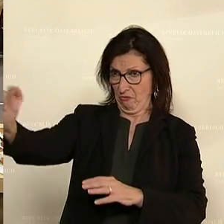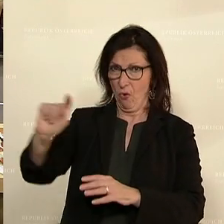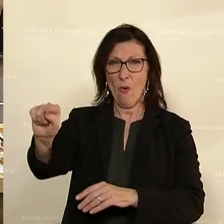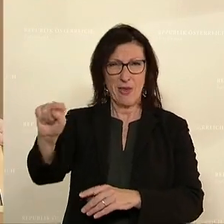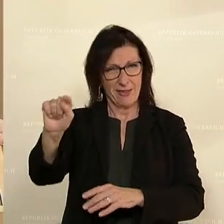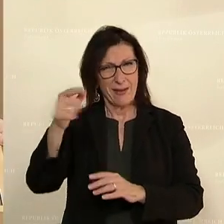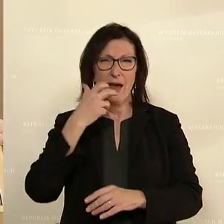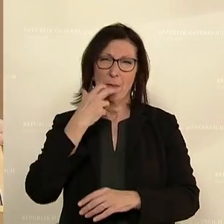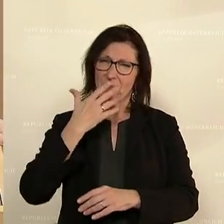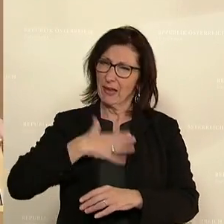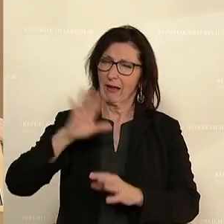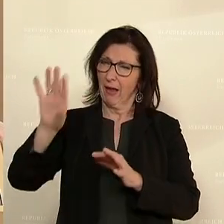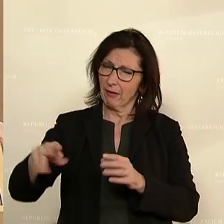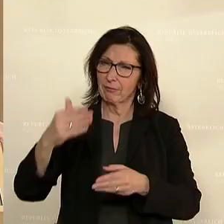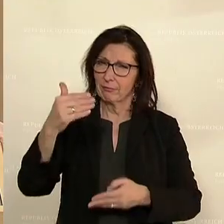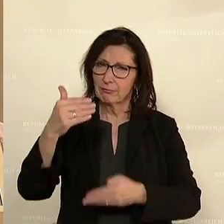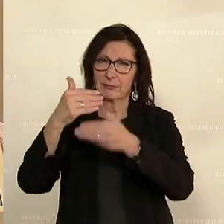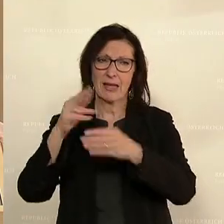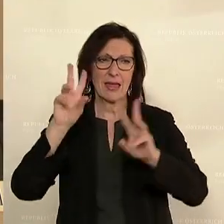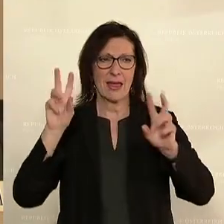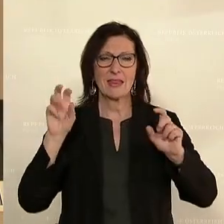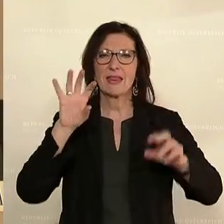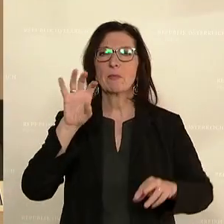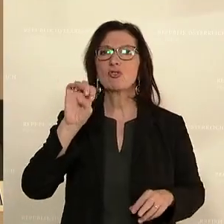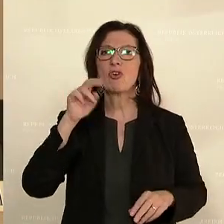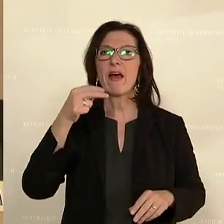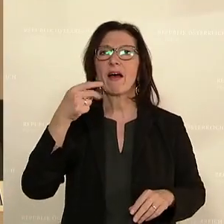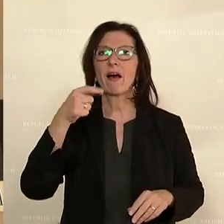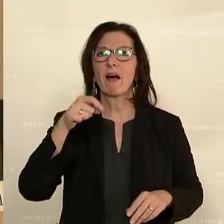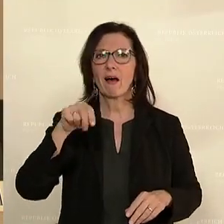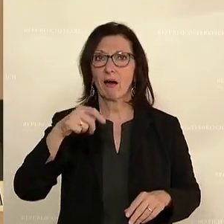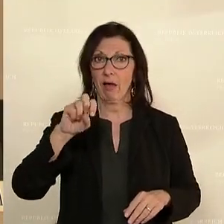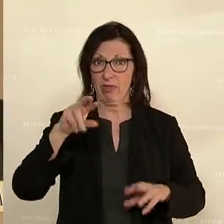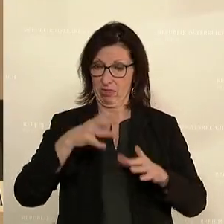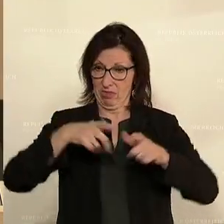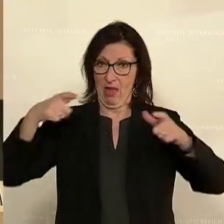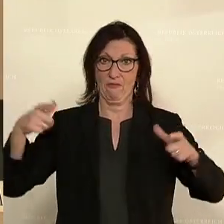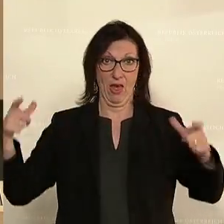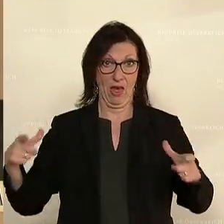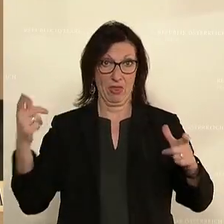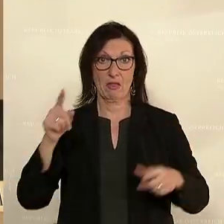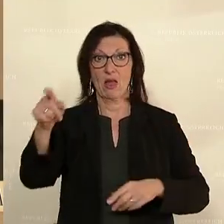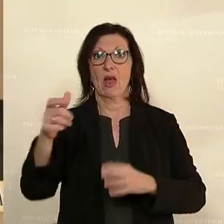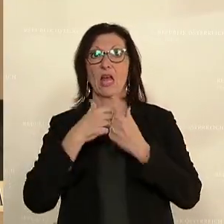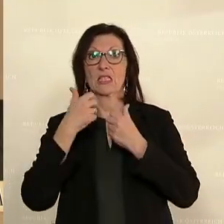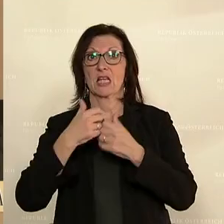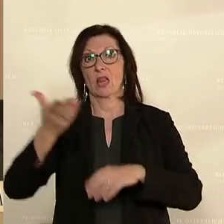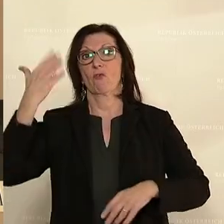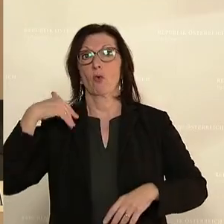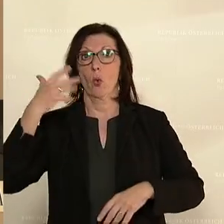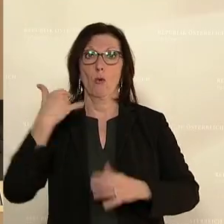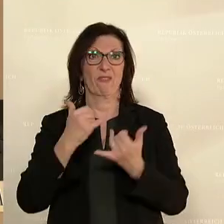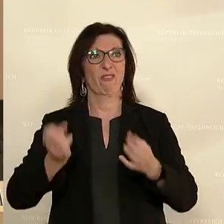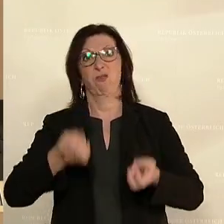angesprochen hat, nämlich die Frage der Schengen-Erweiterung, die er nur in der Vergangenheitsform, ich habe ganz gut aufgepasst, geschildert hat, als wäre das alles schon